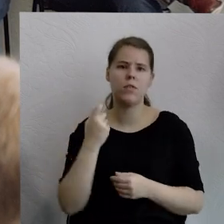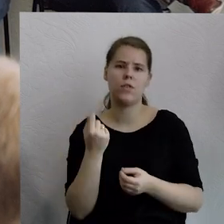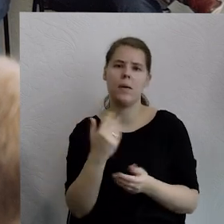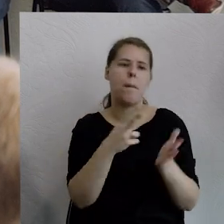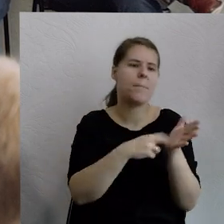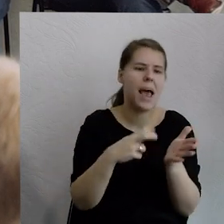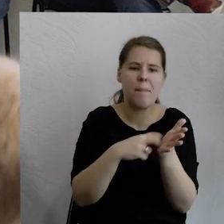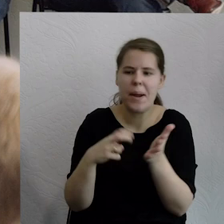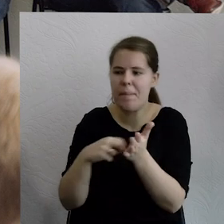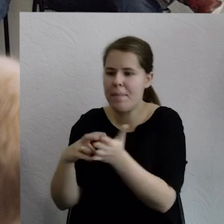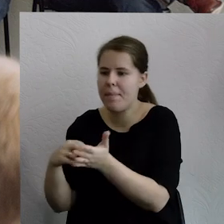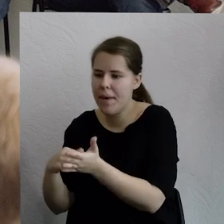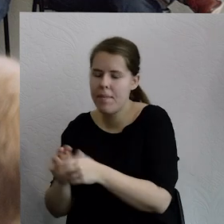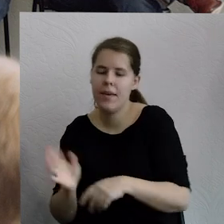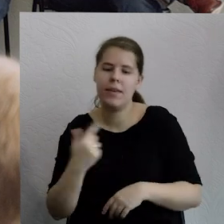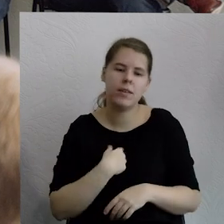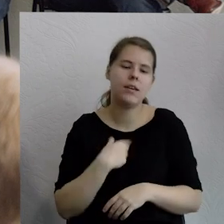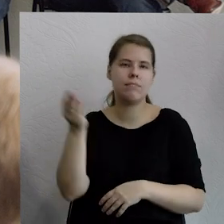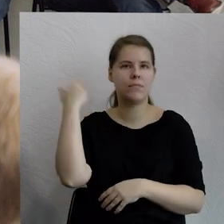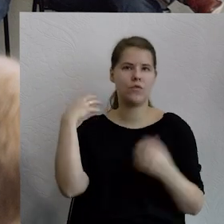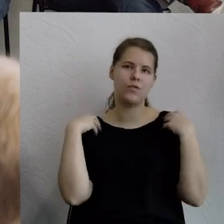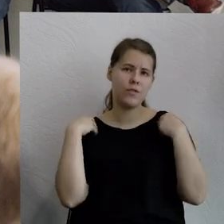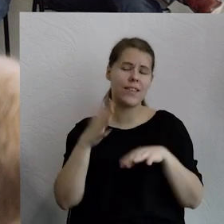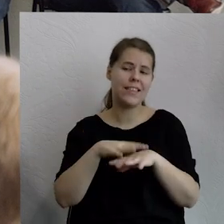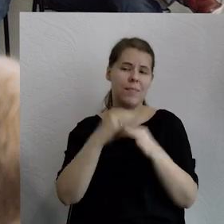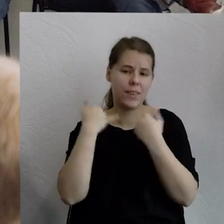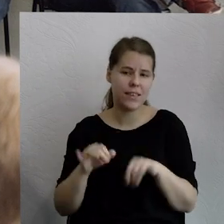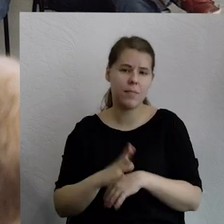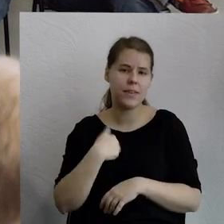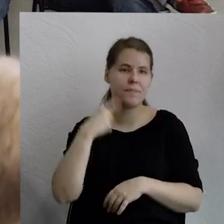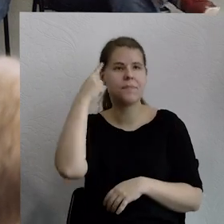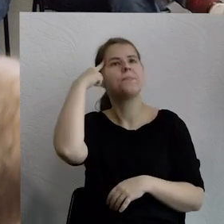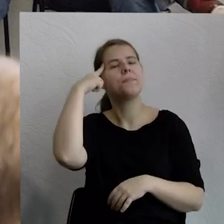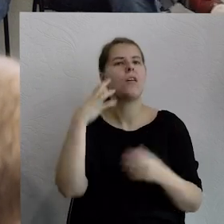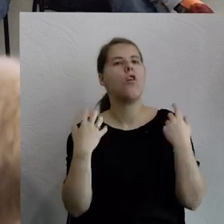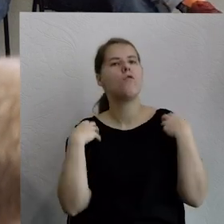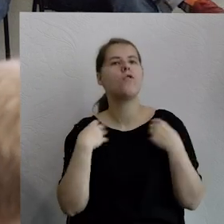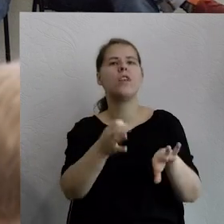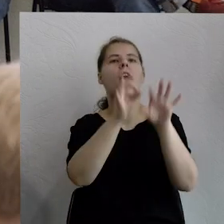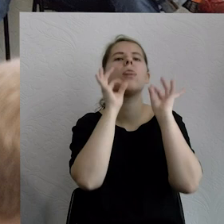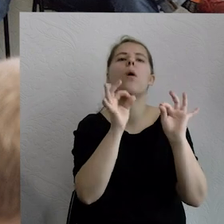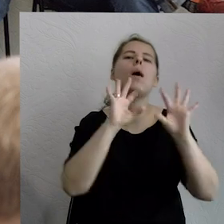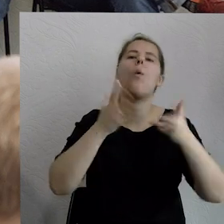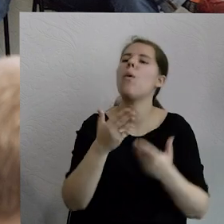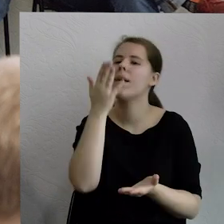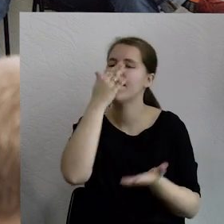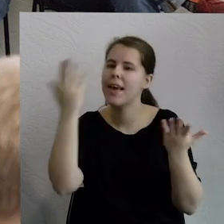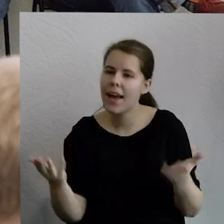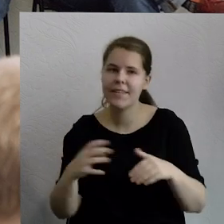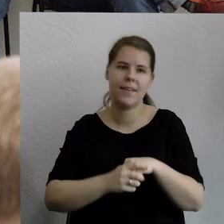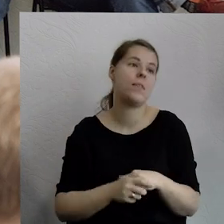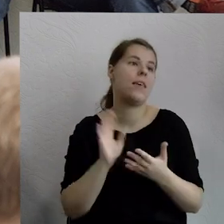te te lat przeżyłem w tamtym systemie i pamiętam, że dobre życie budowało się, w związku z czym wokół innych rzeczy właśnie, przez